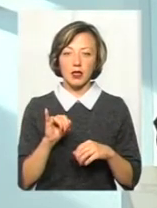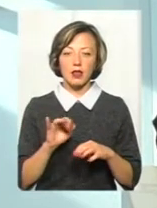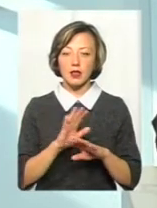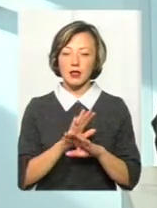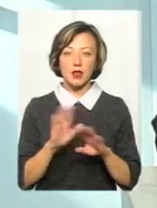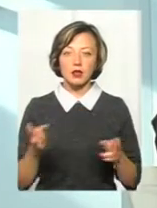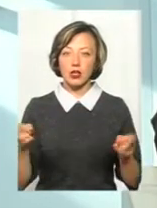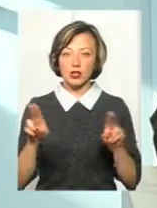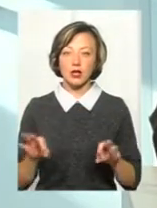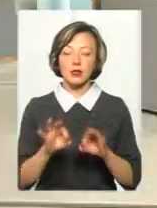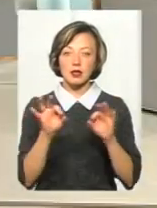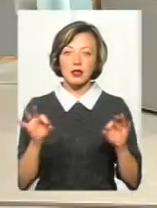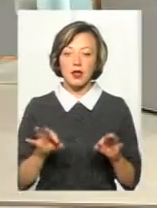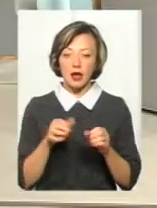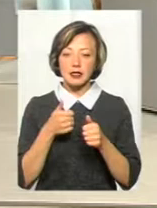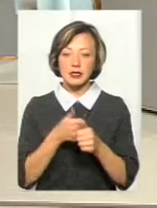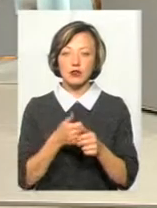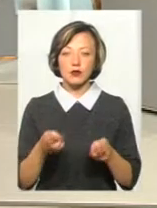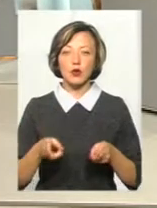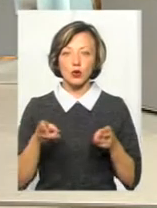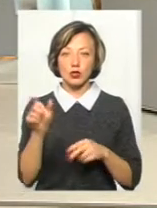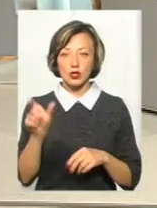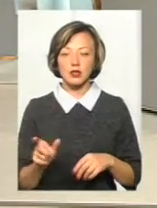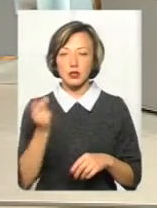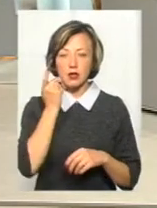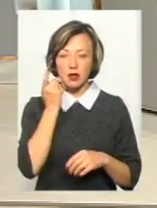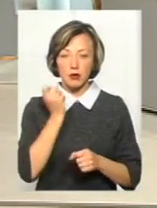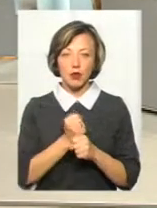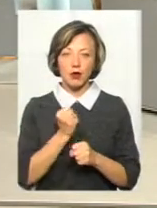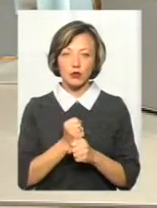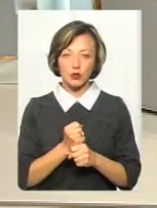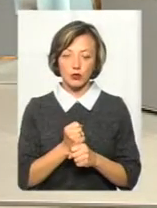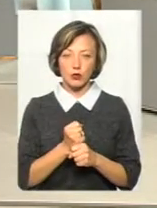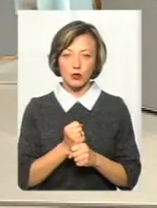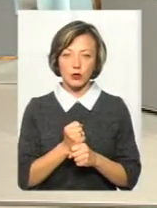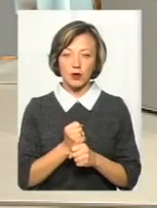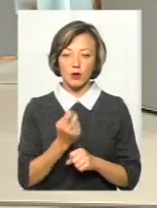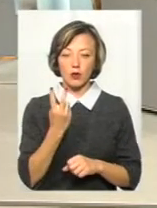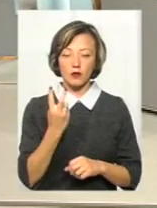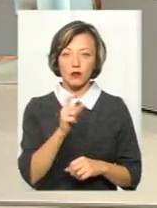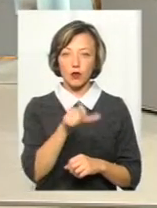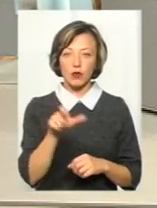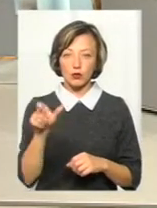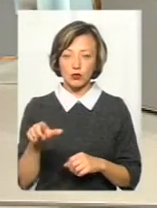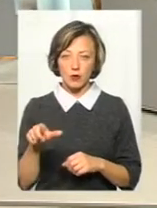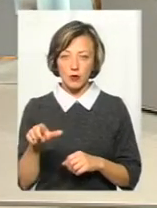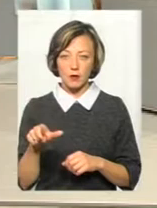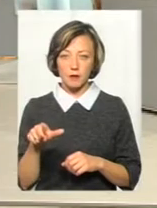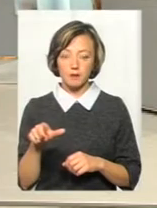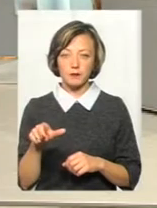слідів злочинця. Як правило, злочинці працюють, по дві особи приїжджають, вони